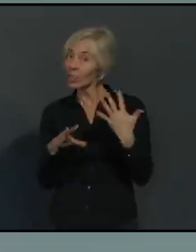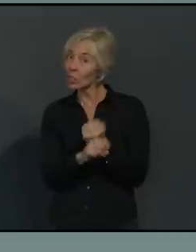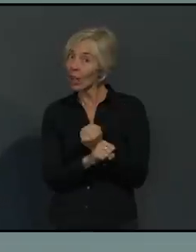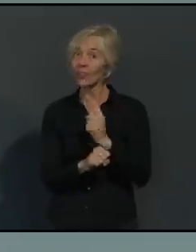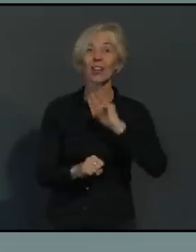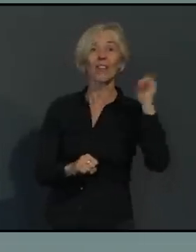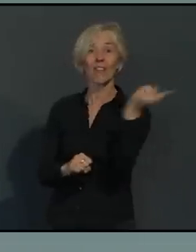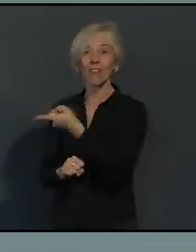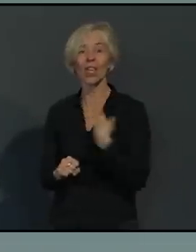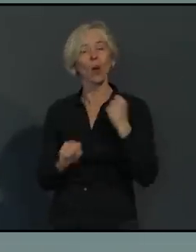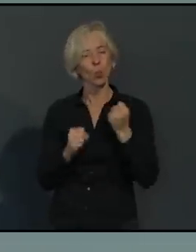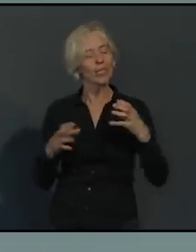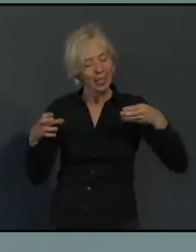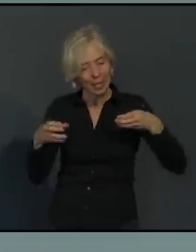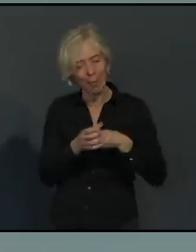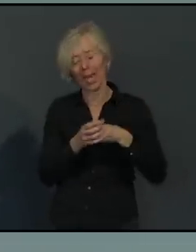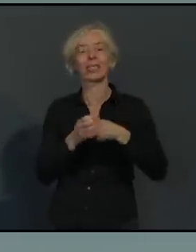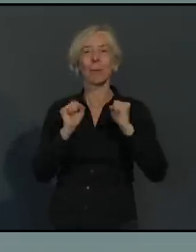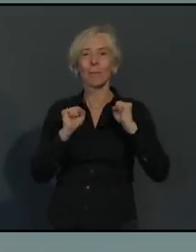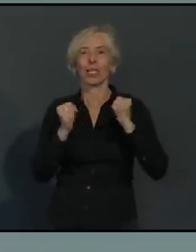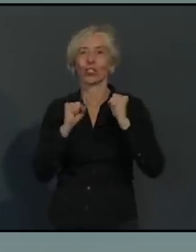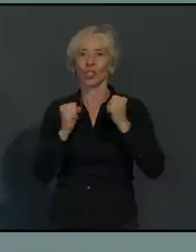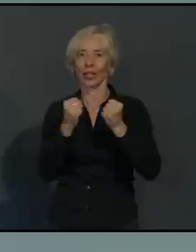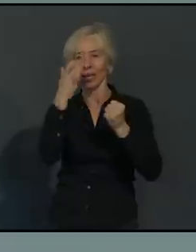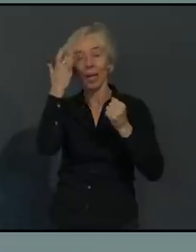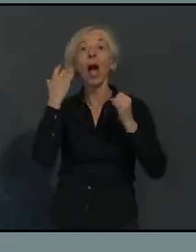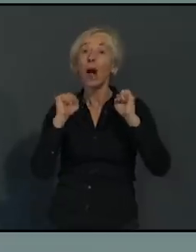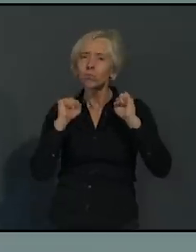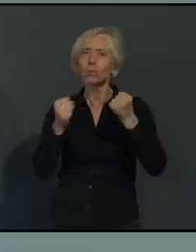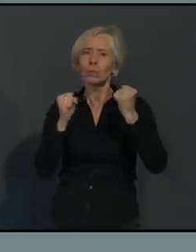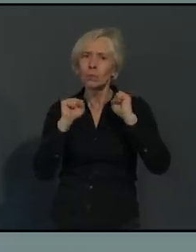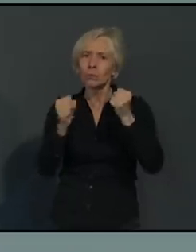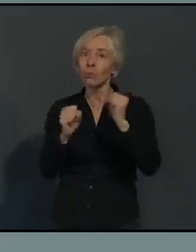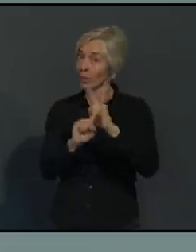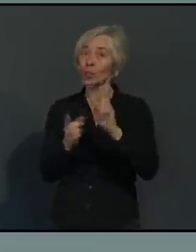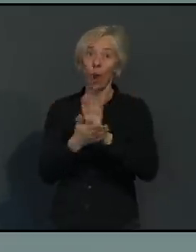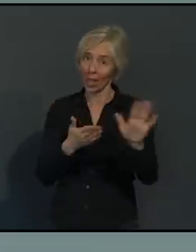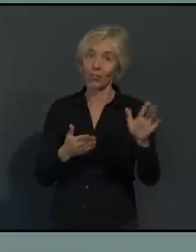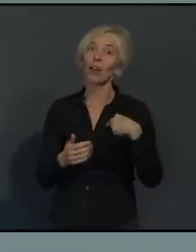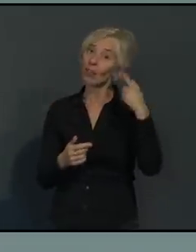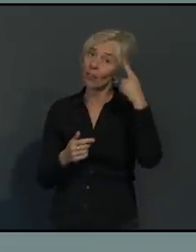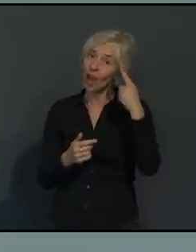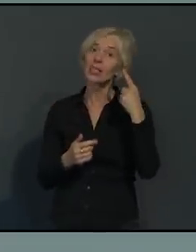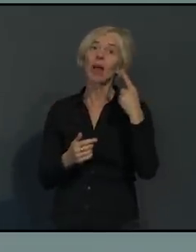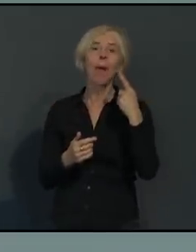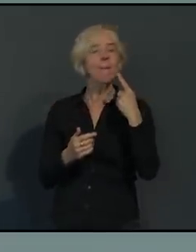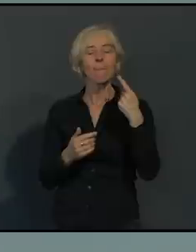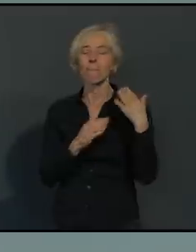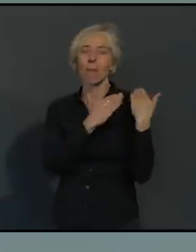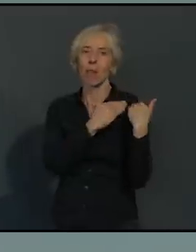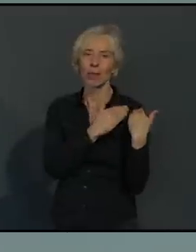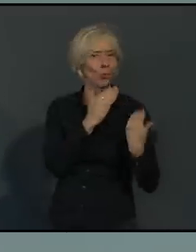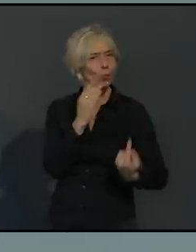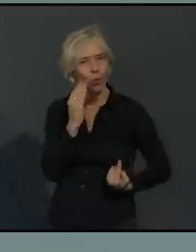auf die leichte Schulter nimmt, sondern das ist etwas, was uns natürlich auch belastet und was uns vielleicht auch traurig oder wütend macht,